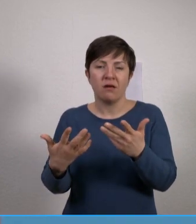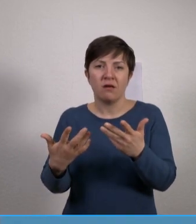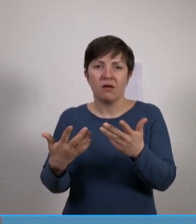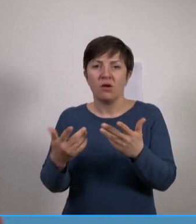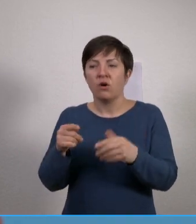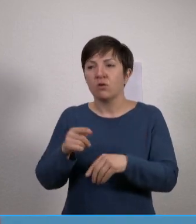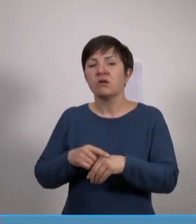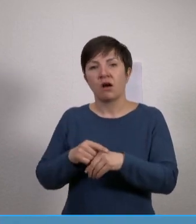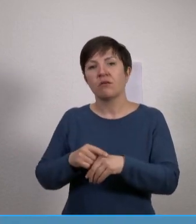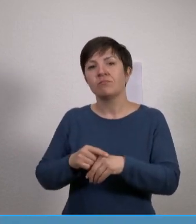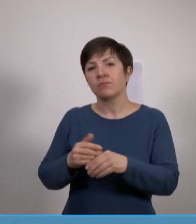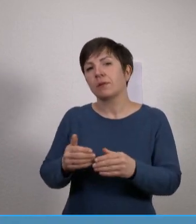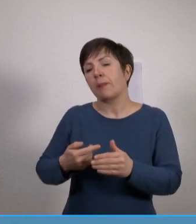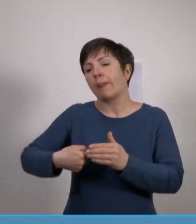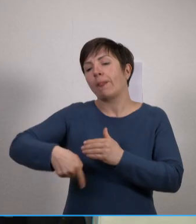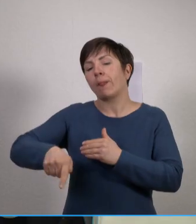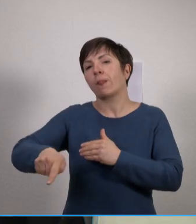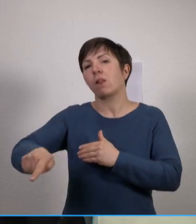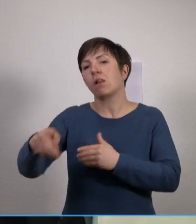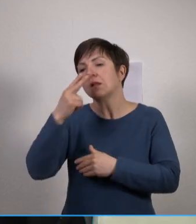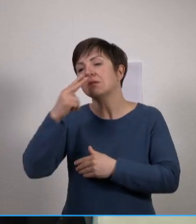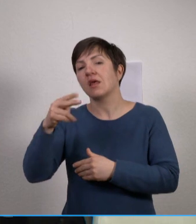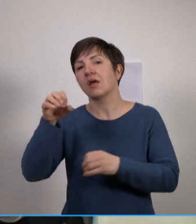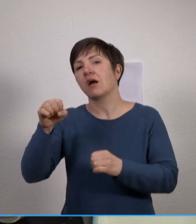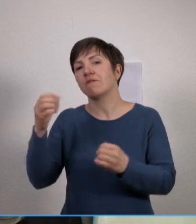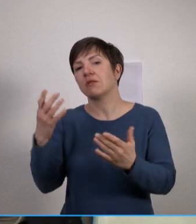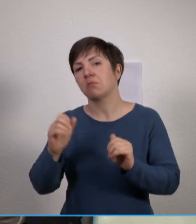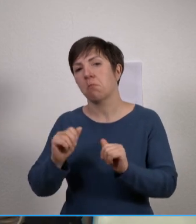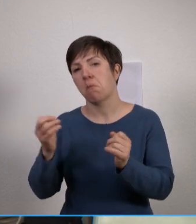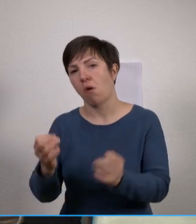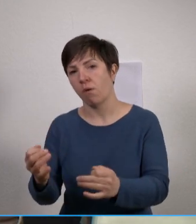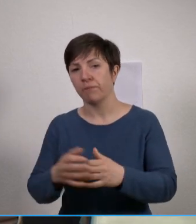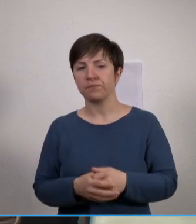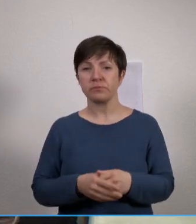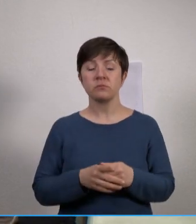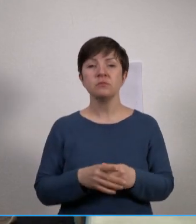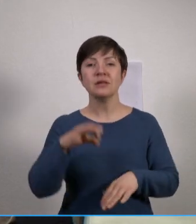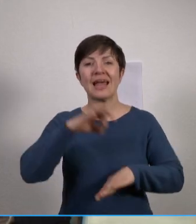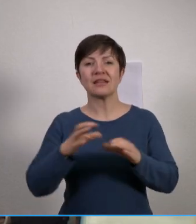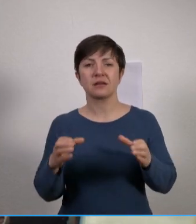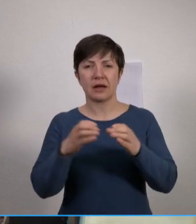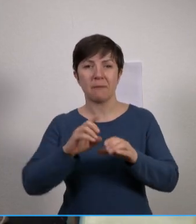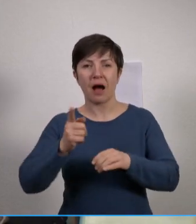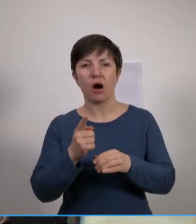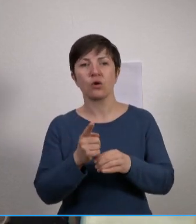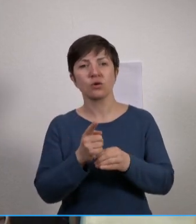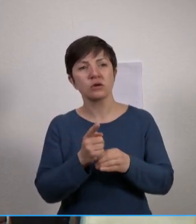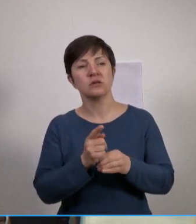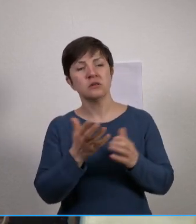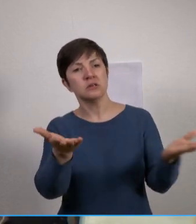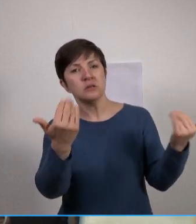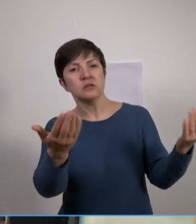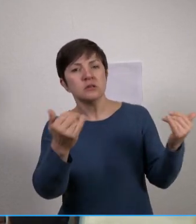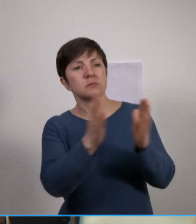Latenz denn auch erst folgt. Die Ärztekammer Niedersachsen hat ja auch bereits zu Spenden aufgerufen an erfahrene Organisationen wie Ärzte ohne